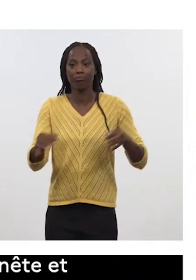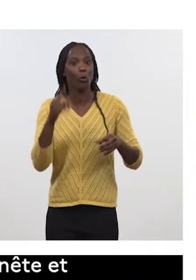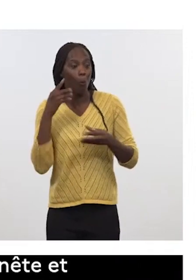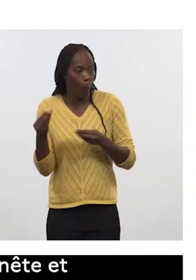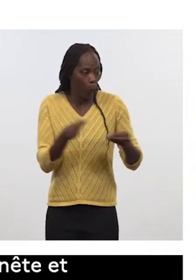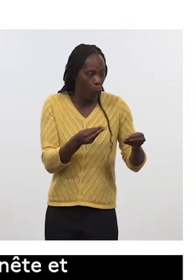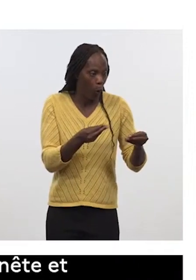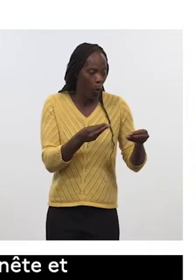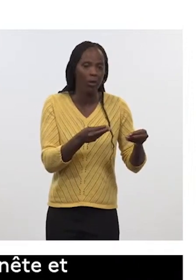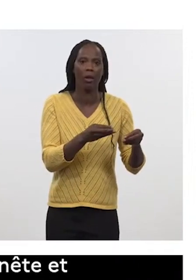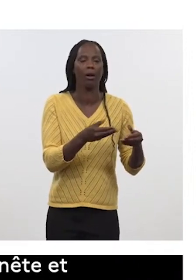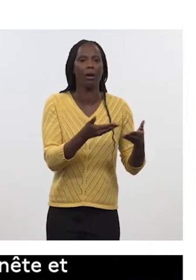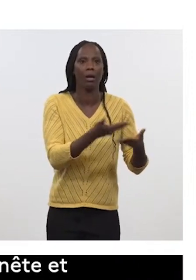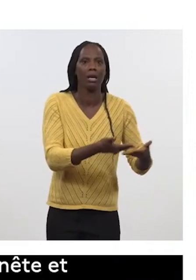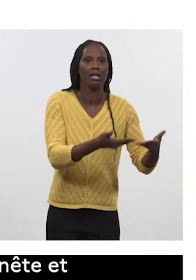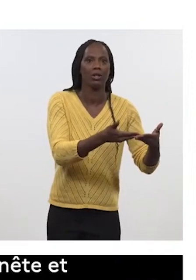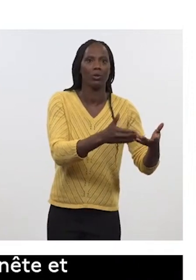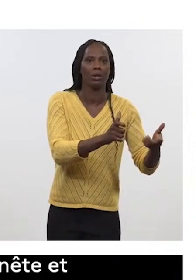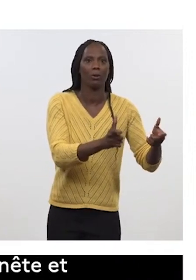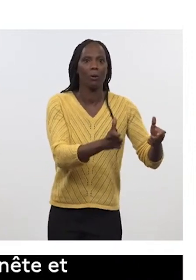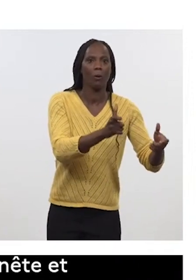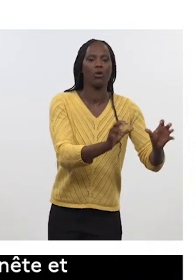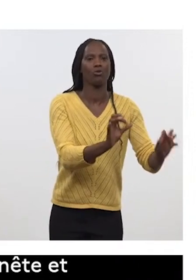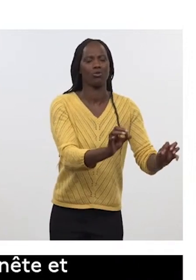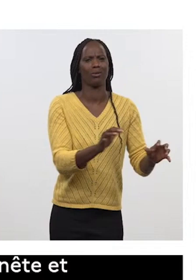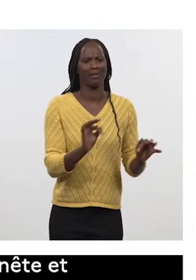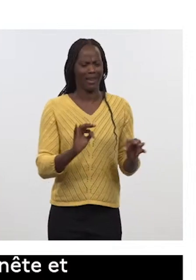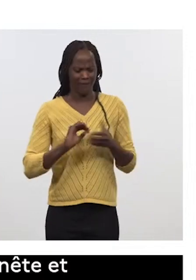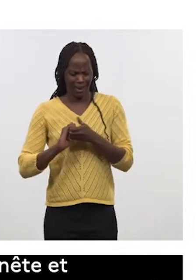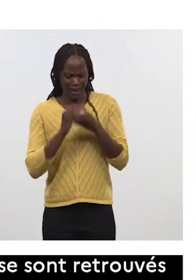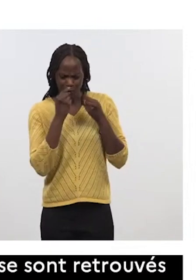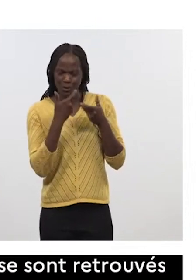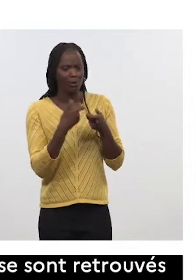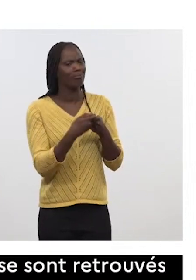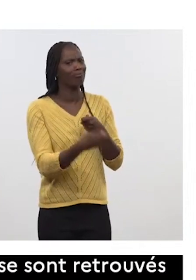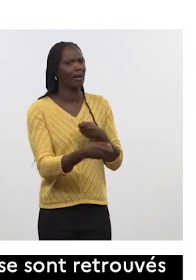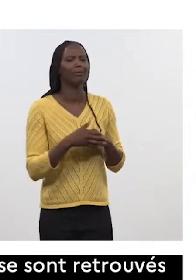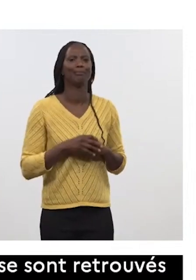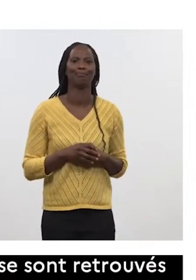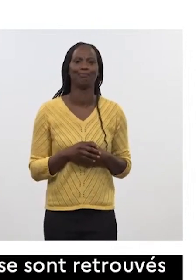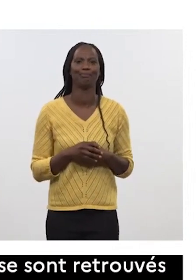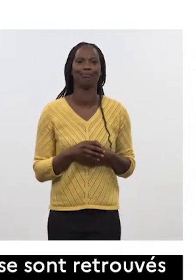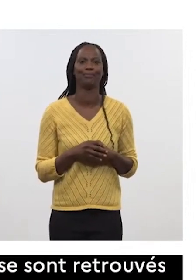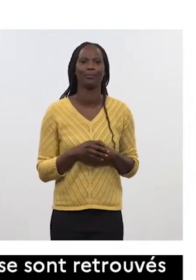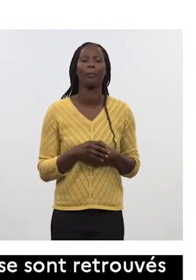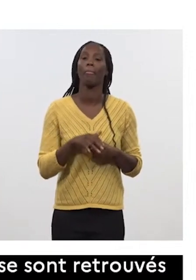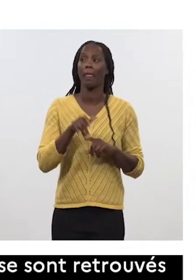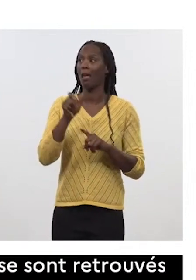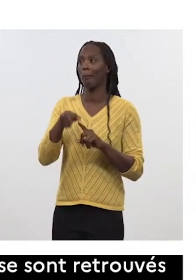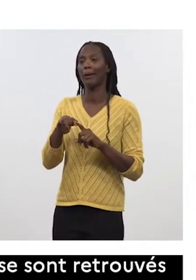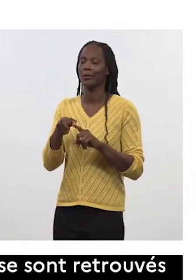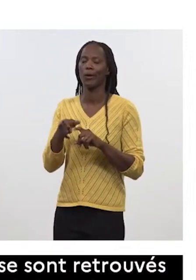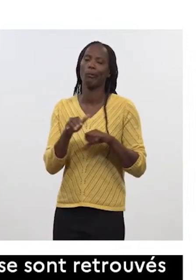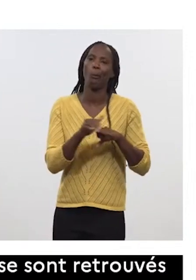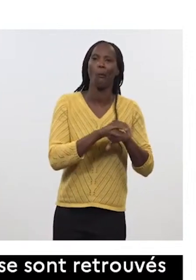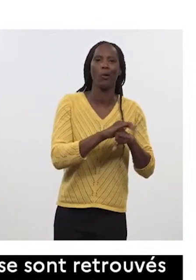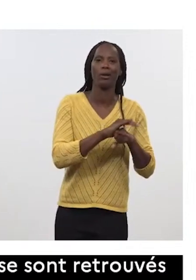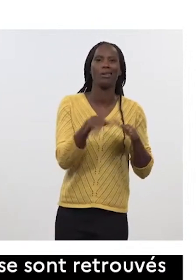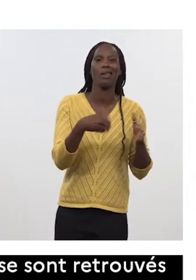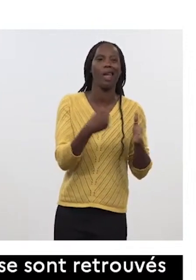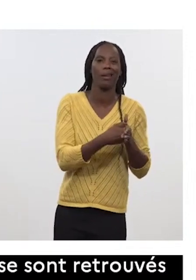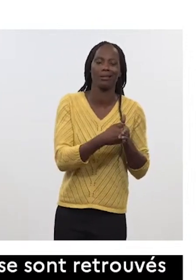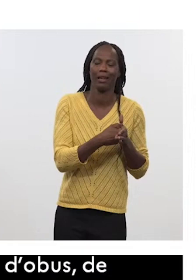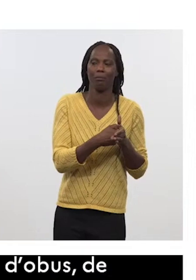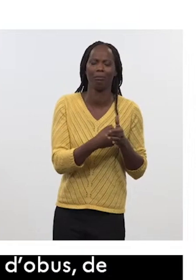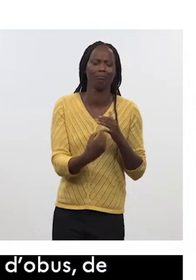Dans une alliance comme la nôtre, ça n pas de sens. Et d'ailleurs, celles et ceux, notamment à l'extrême droite ou à'extrême gauche en France, qui non seulement